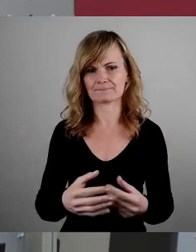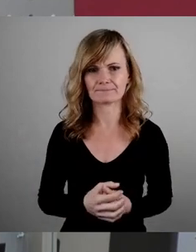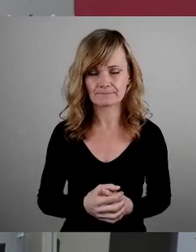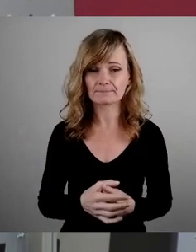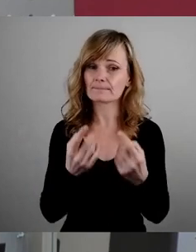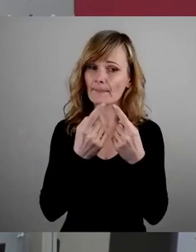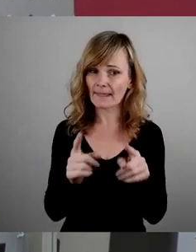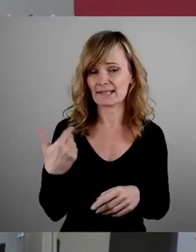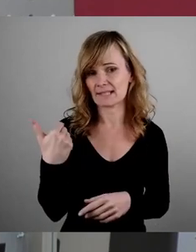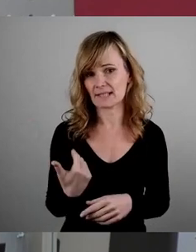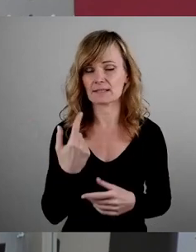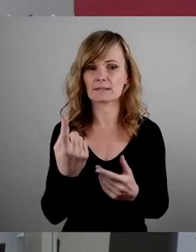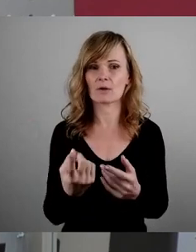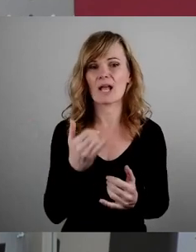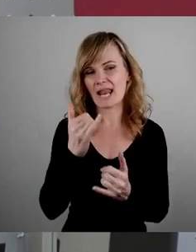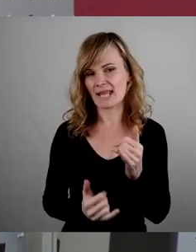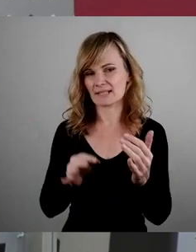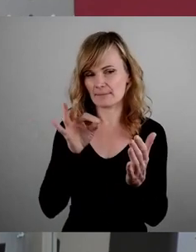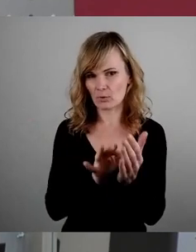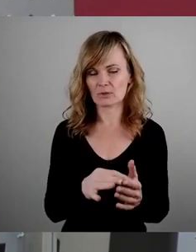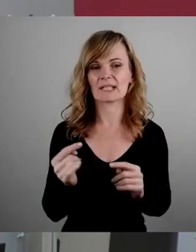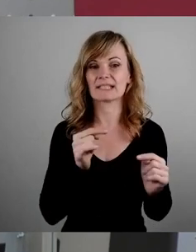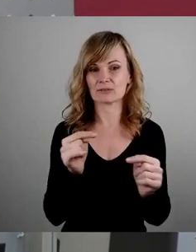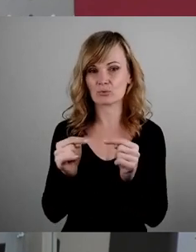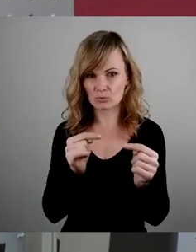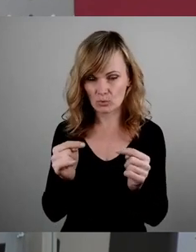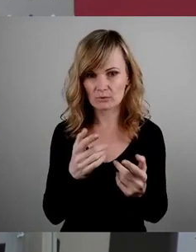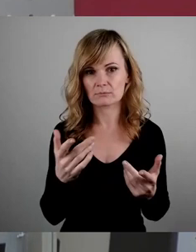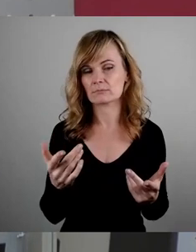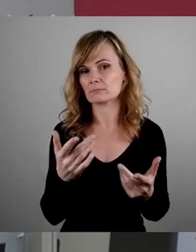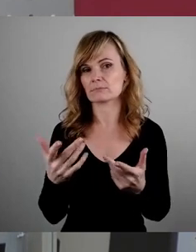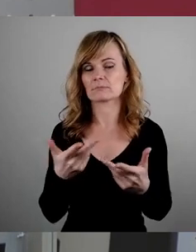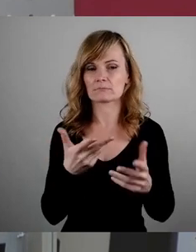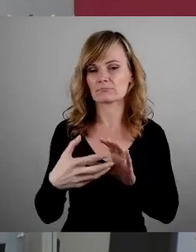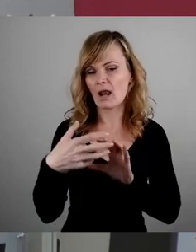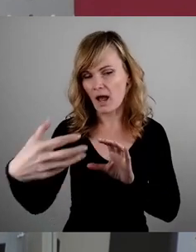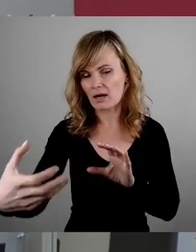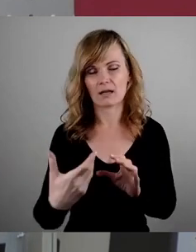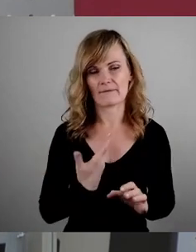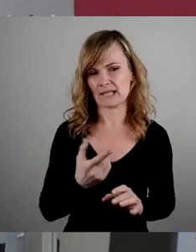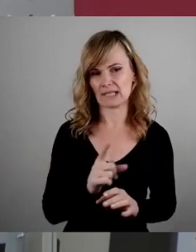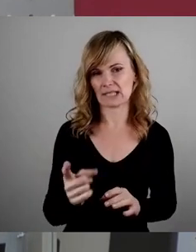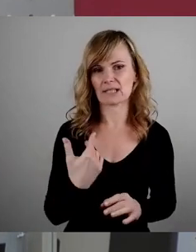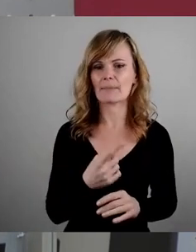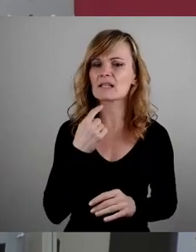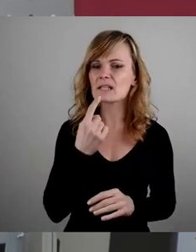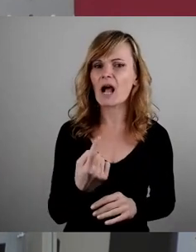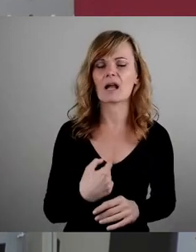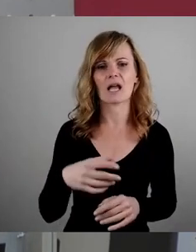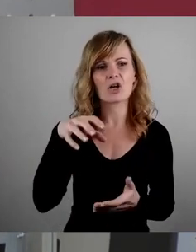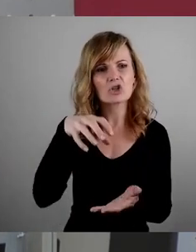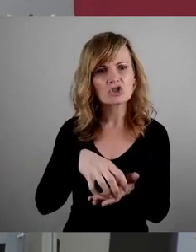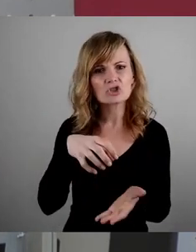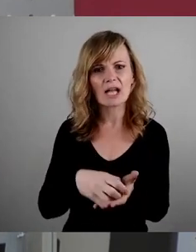Seite, und das vielleicht noch als letzten Punkt in der Diskussion, ohne die jetzt hier unnötig in die Länge zu ziehen. Wir reden immer, die Stadt hat ein Ausgaueproblem.